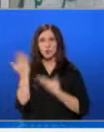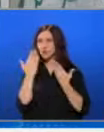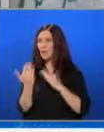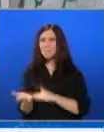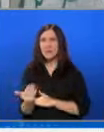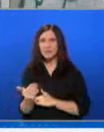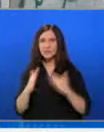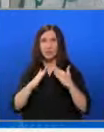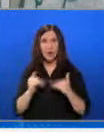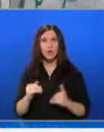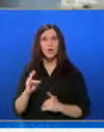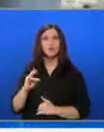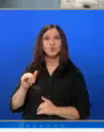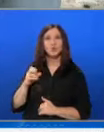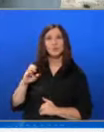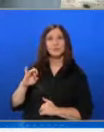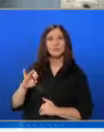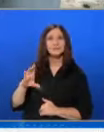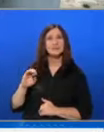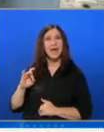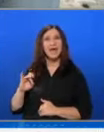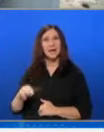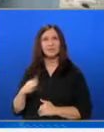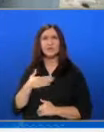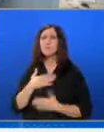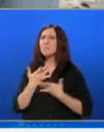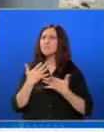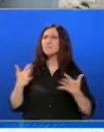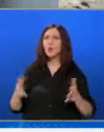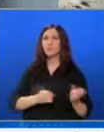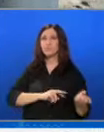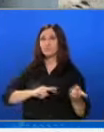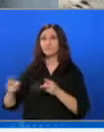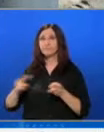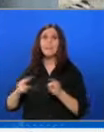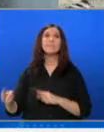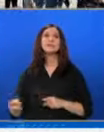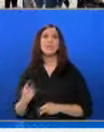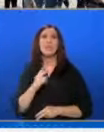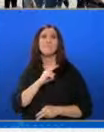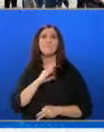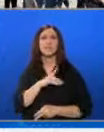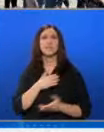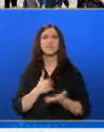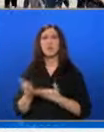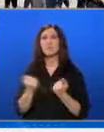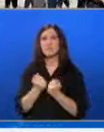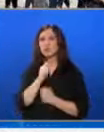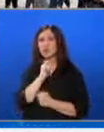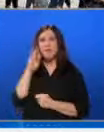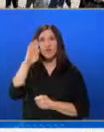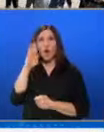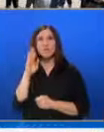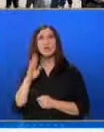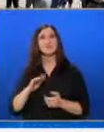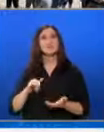беженски лагер, но и Сарат, където има стотици разселени палестинци. Според местни журналисти, военен самолет е изстрелял две ракети